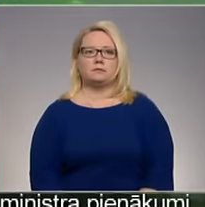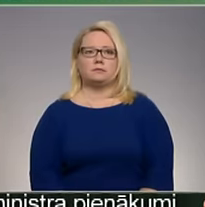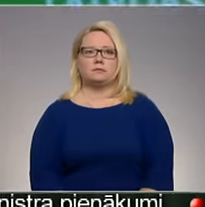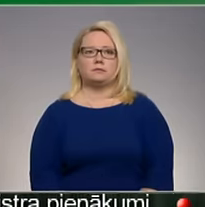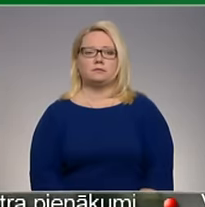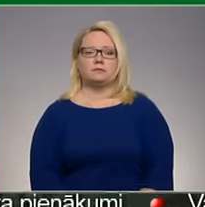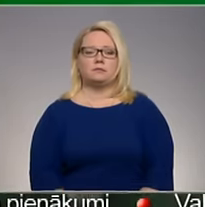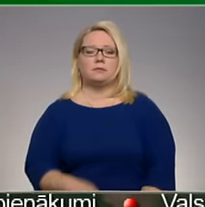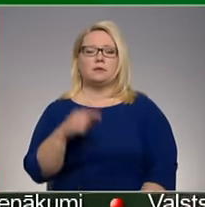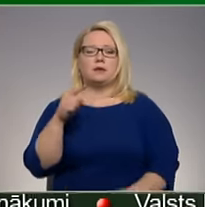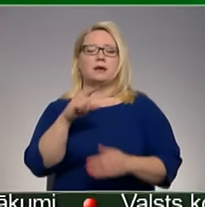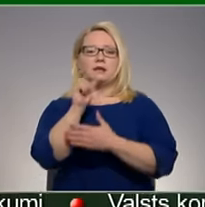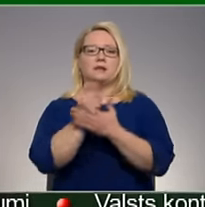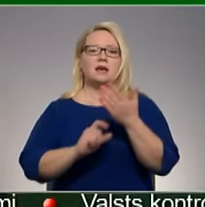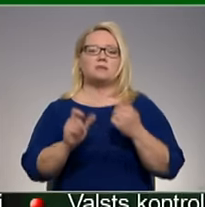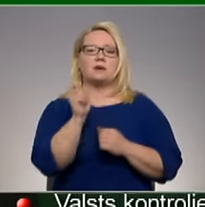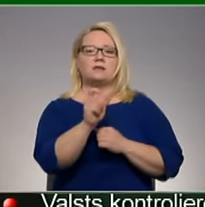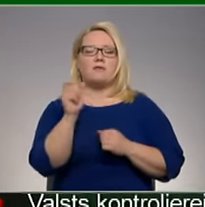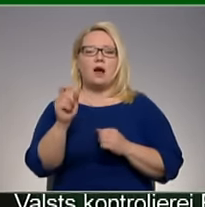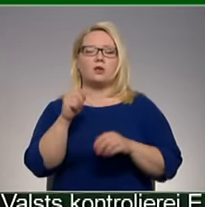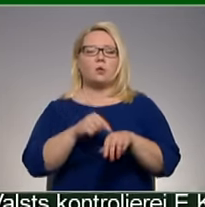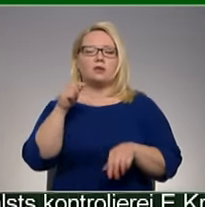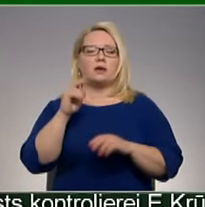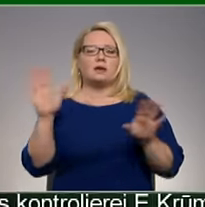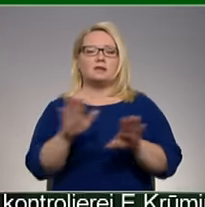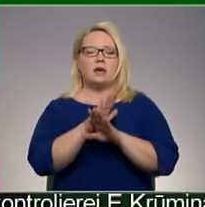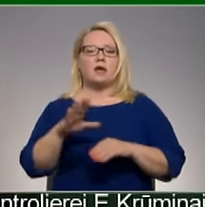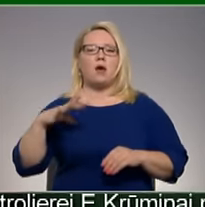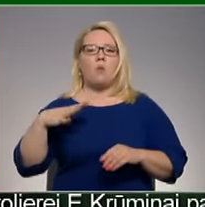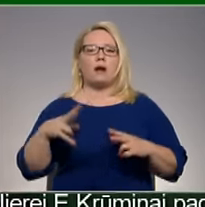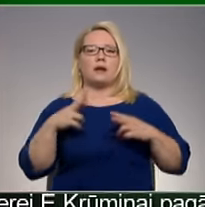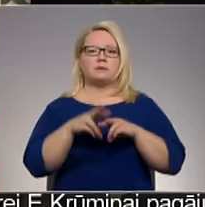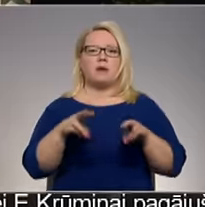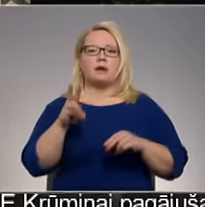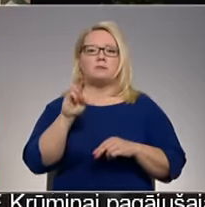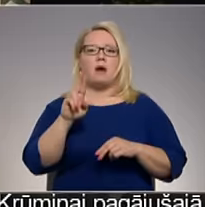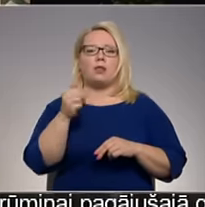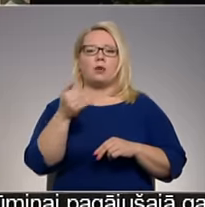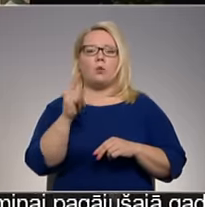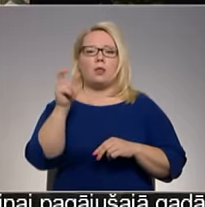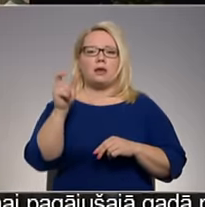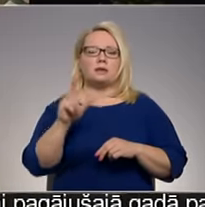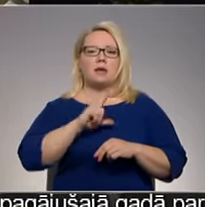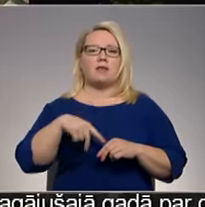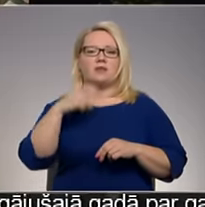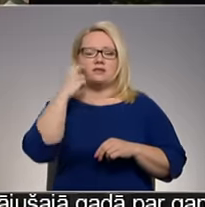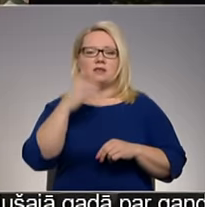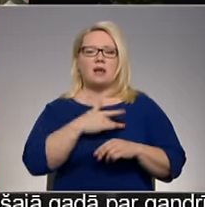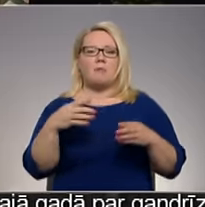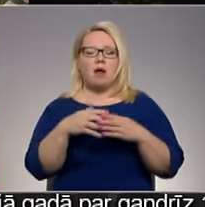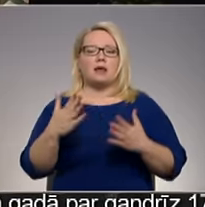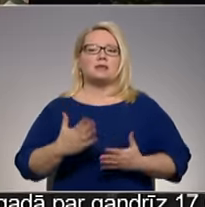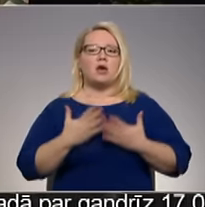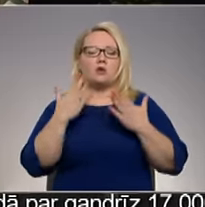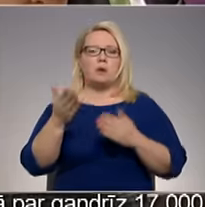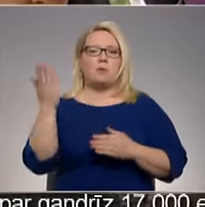Tā dziesmas vārtība noskaņojuma partijā izciedāja Ogris Mērs Arturs Manguls. Latvijā vecākā partija līdzteku sajūsmai